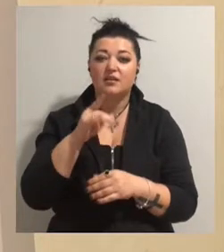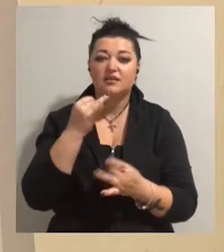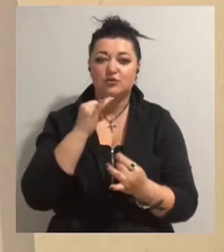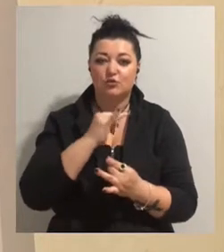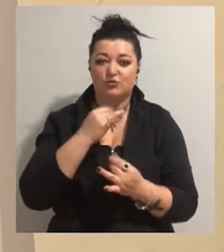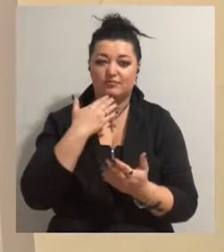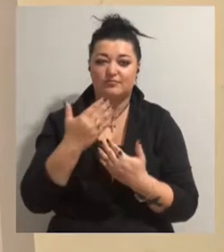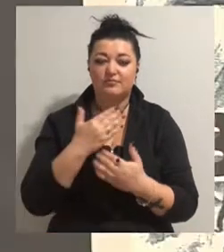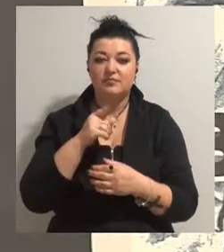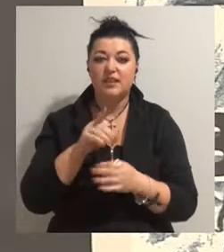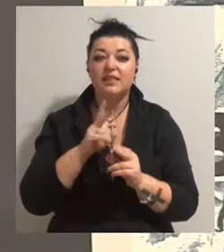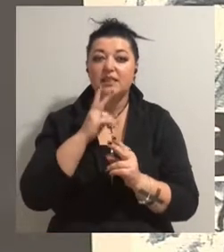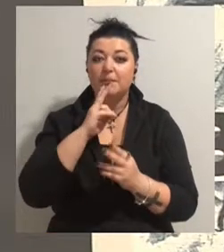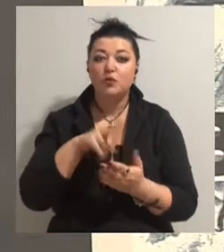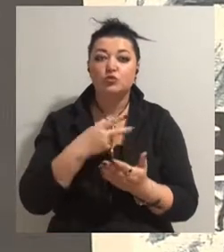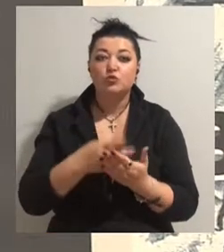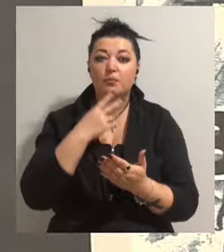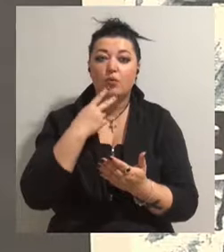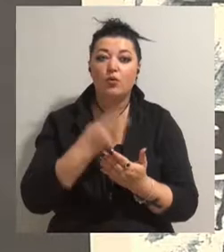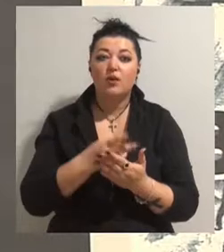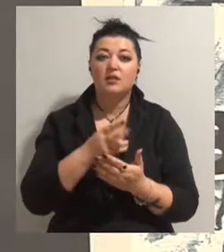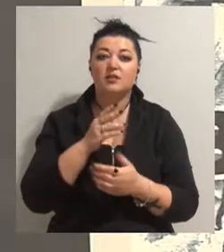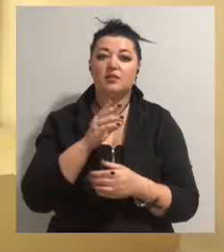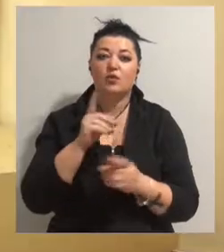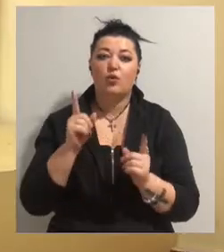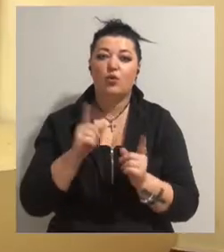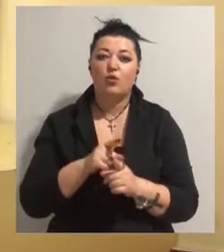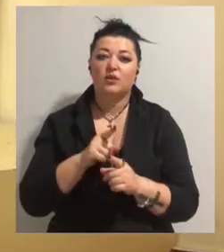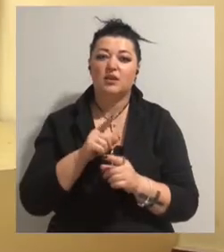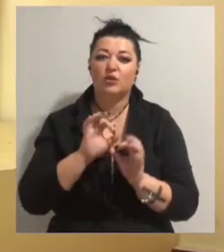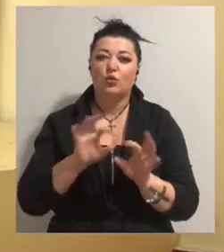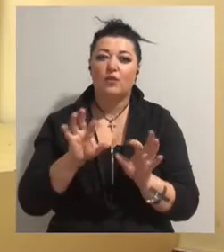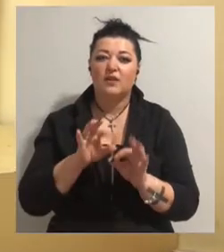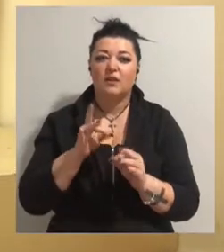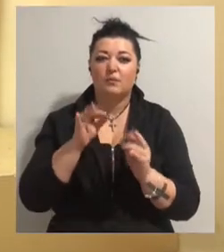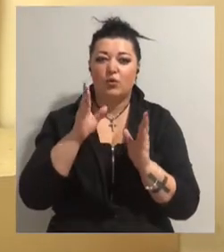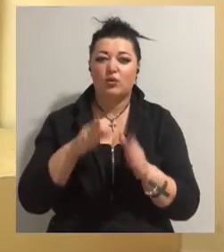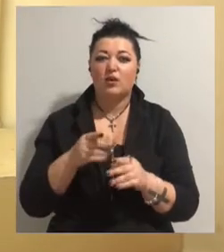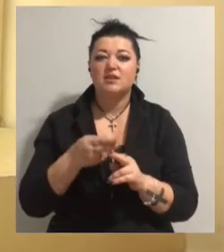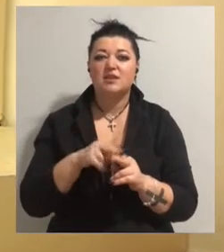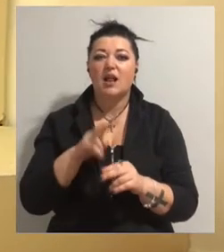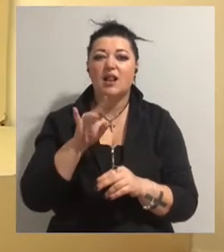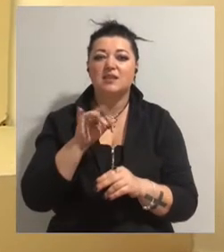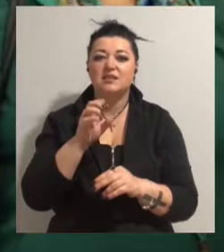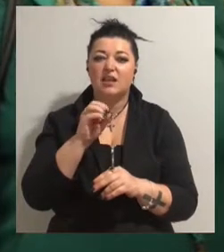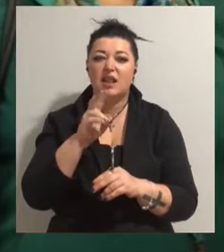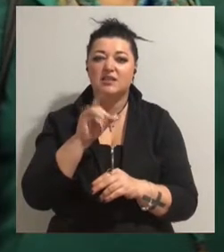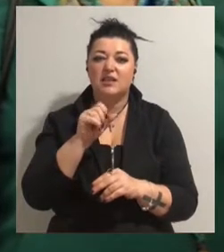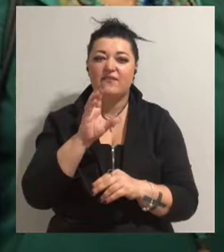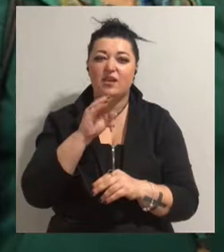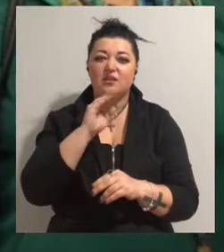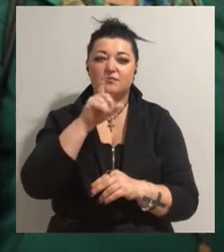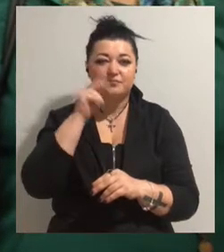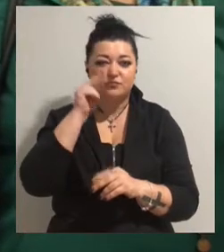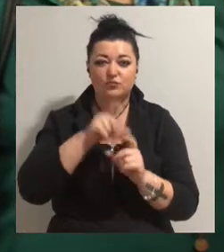демонструють погляди історичних особистостей та короткі довідки про них. Це Єлизавета, вона навчається в школі. Дівчину, як майбутнього